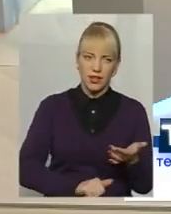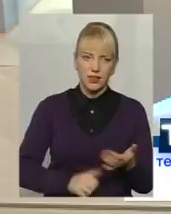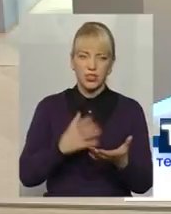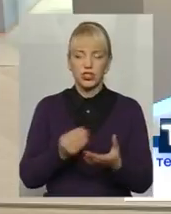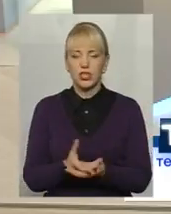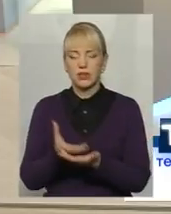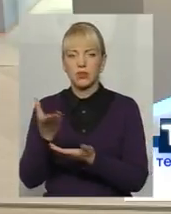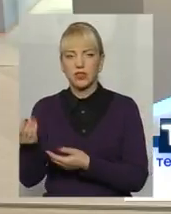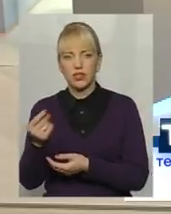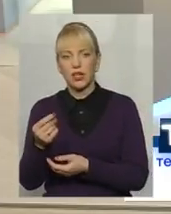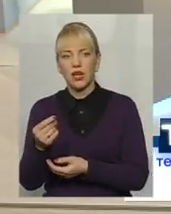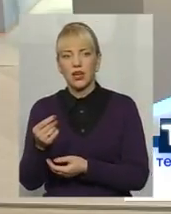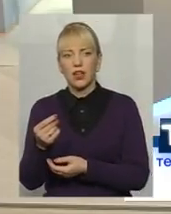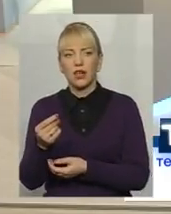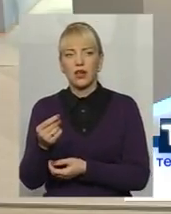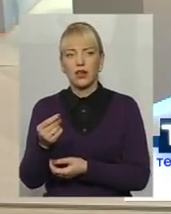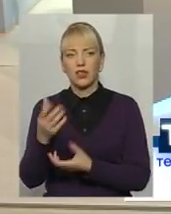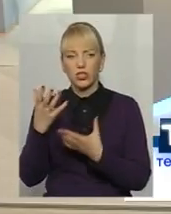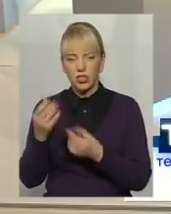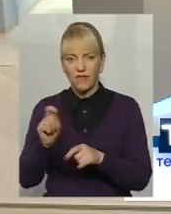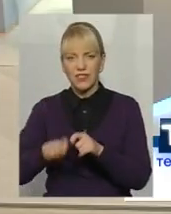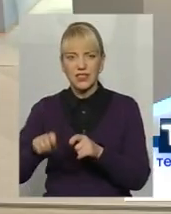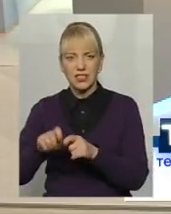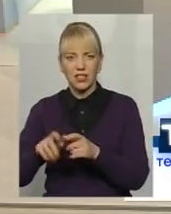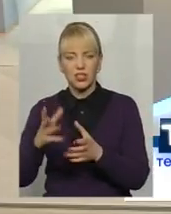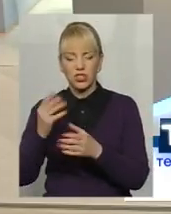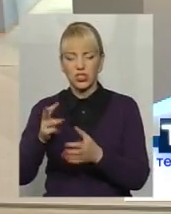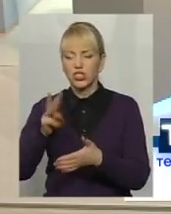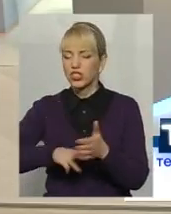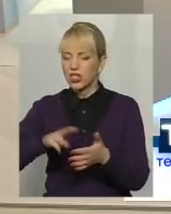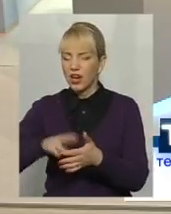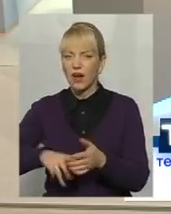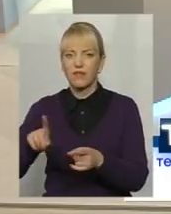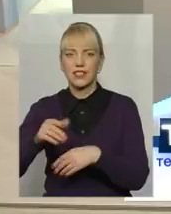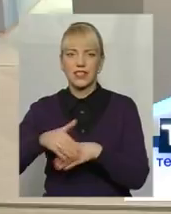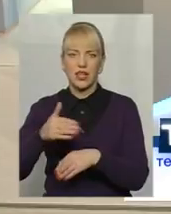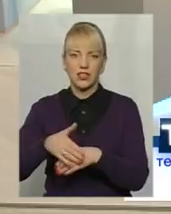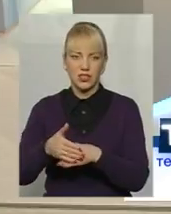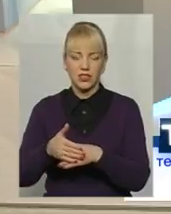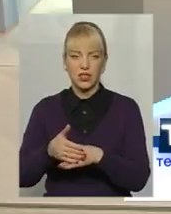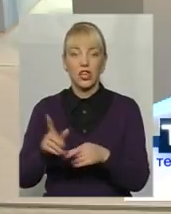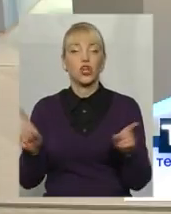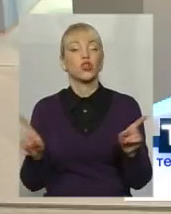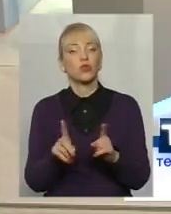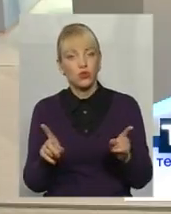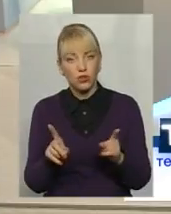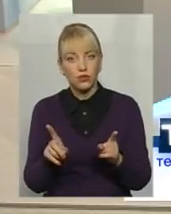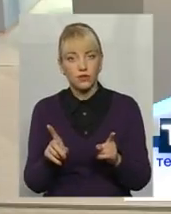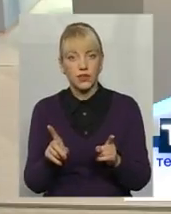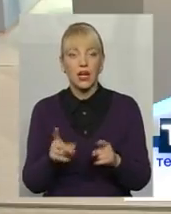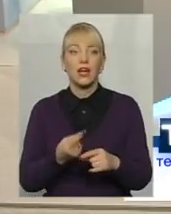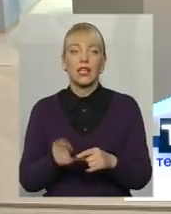сплатити в податкову, так же ж теж певну кількість штрафів і санкцій. І що? Ну,